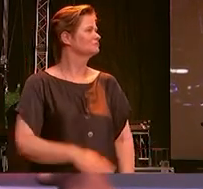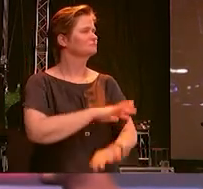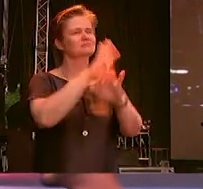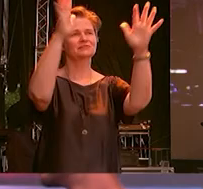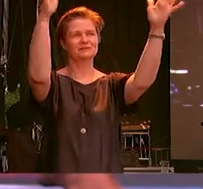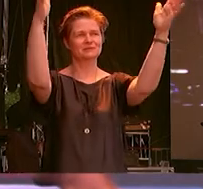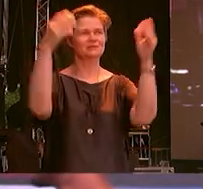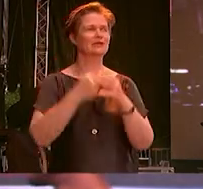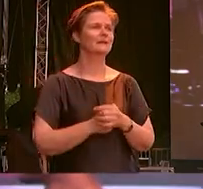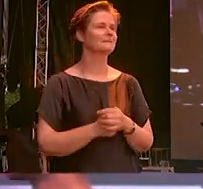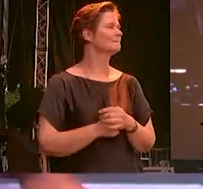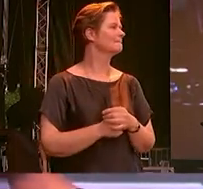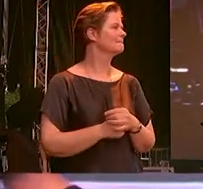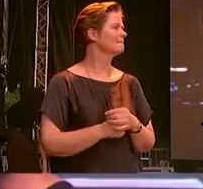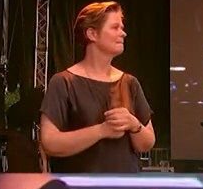Luft.